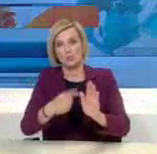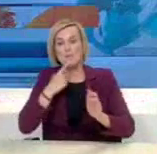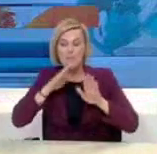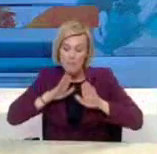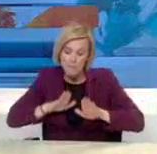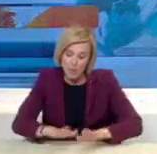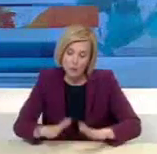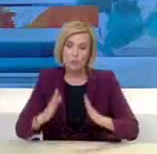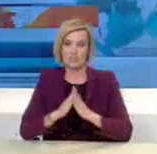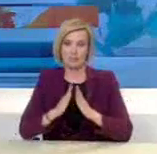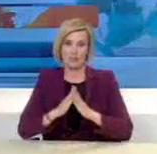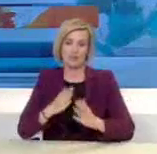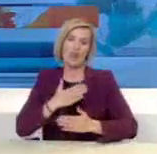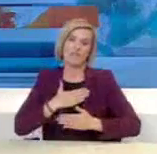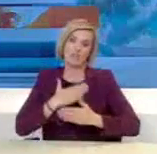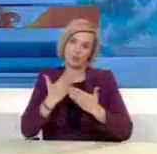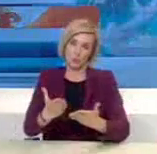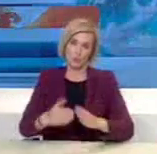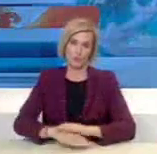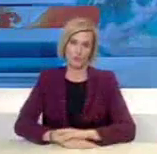σπίτι. Σας ευχαριστούμε. ευχαριστούμε.